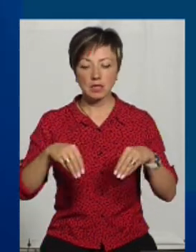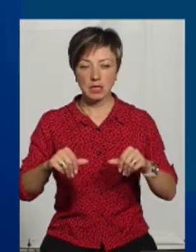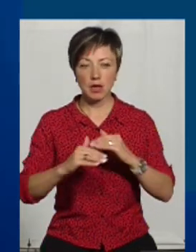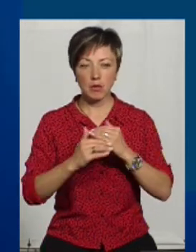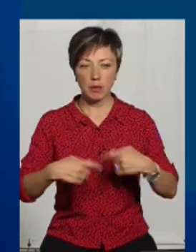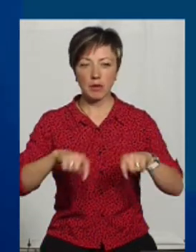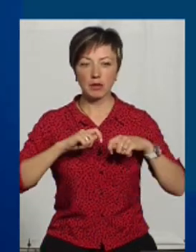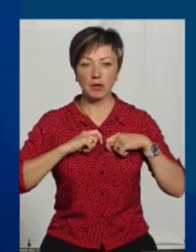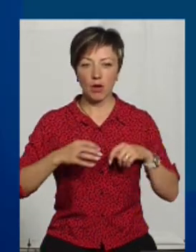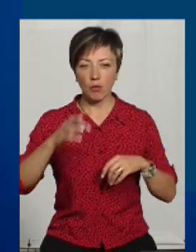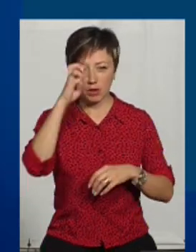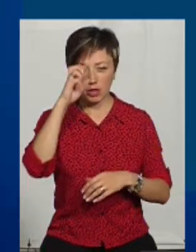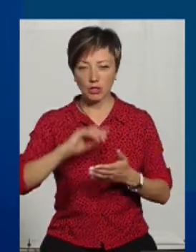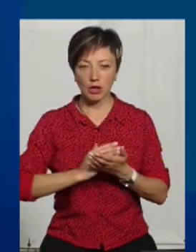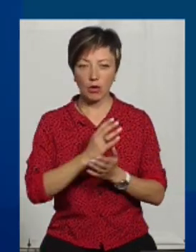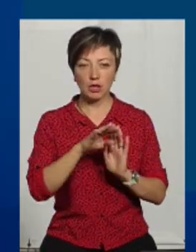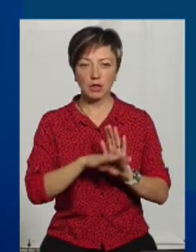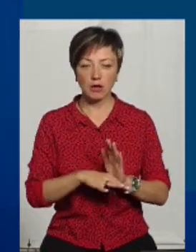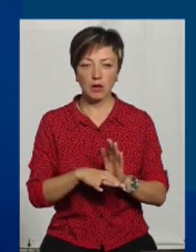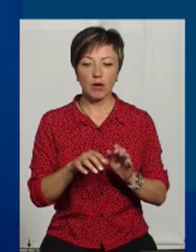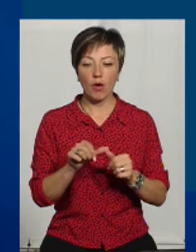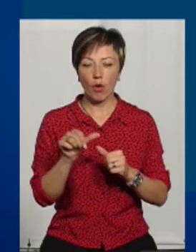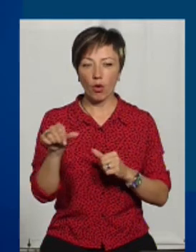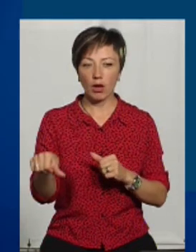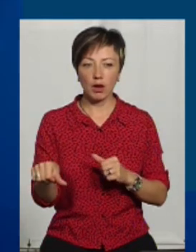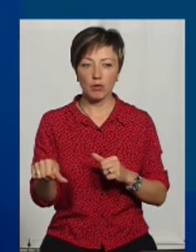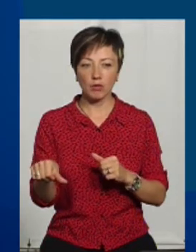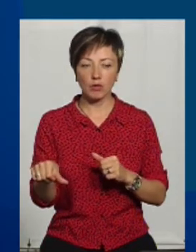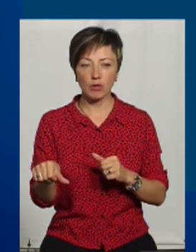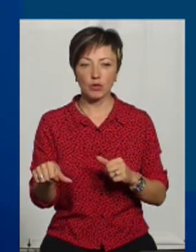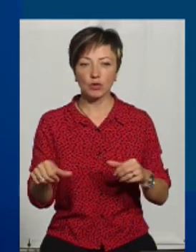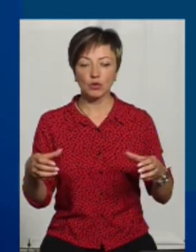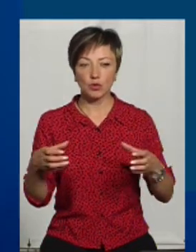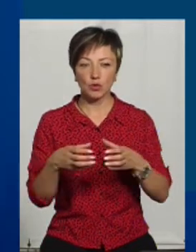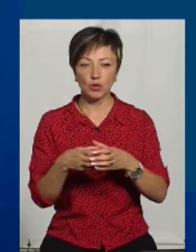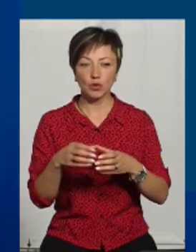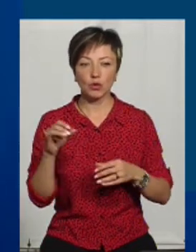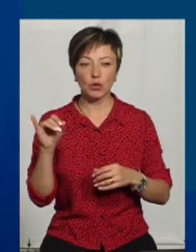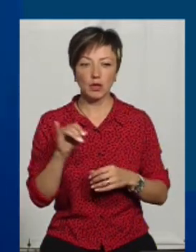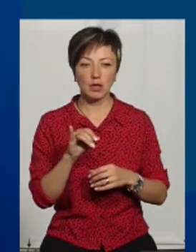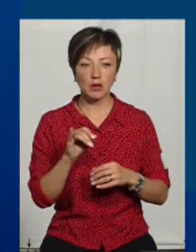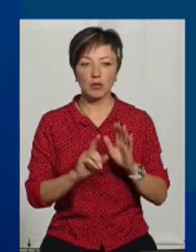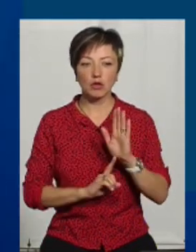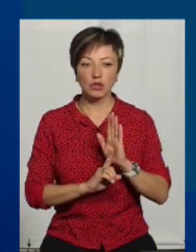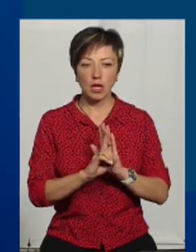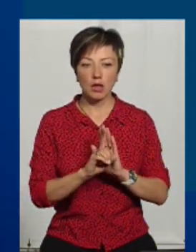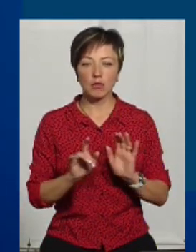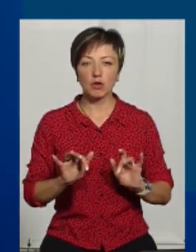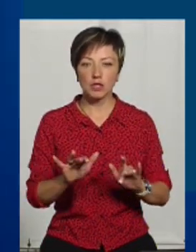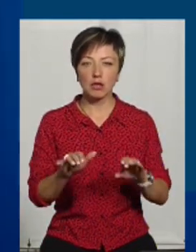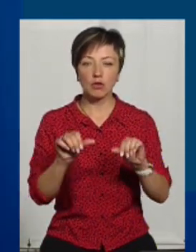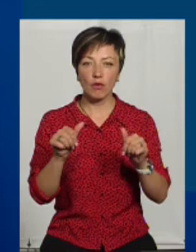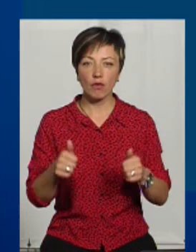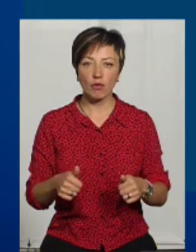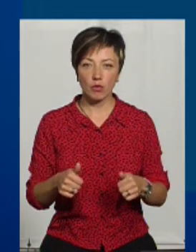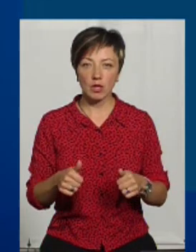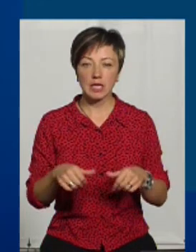облдержгеокадастер, ми пасовища вивели в окрему структуру і ми почали процес оформлення